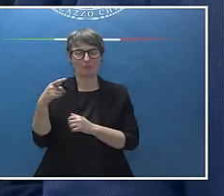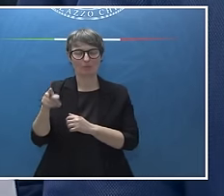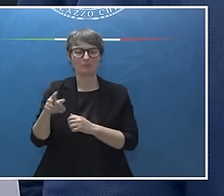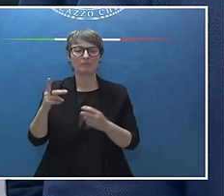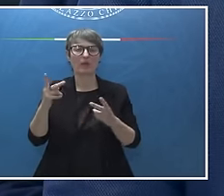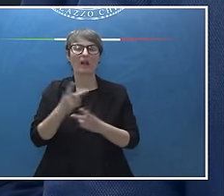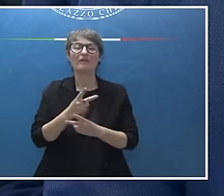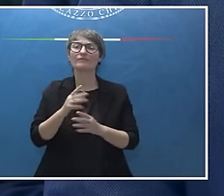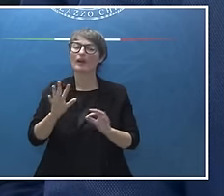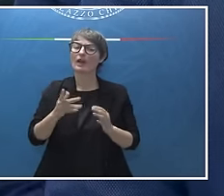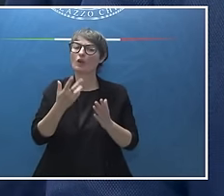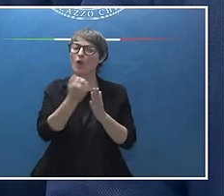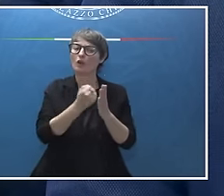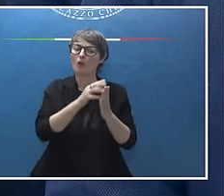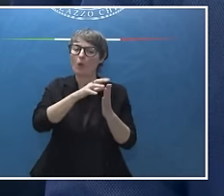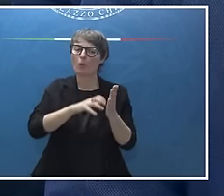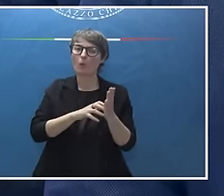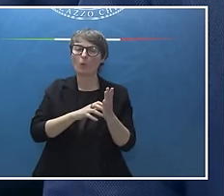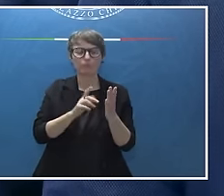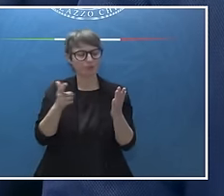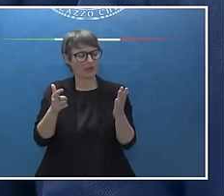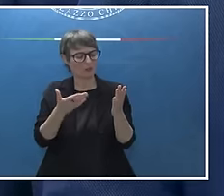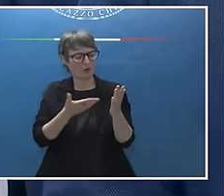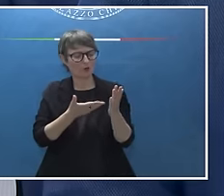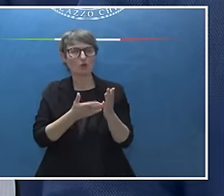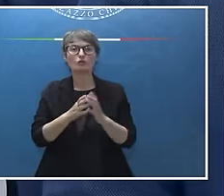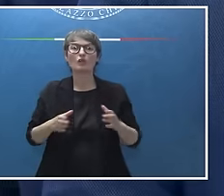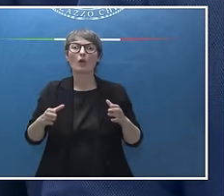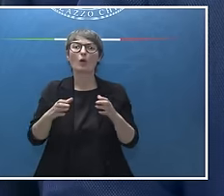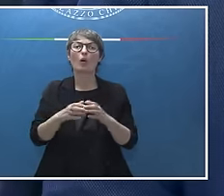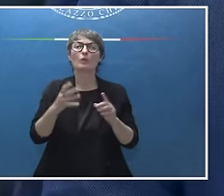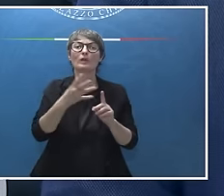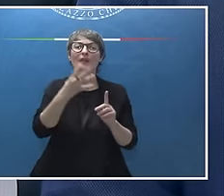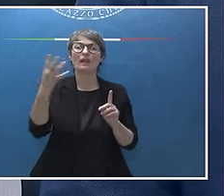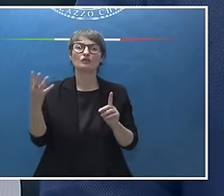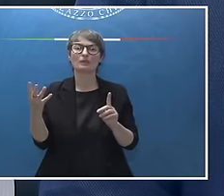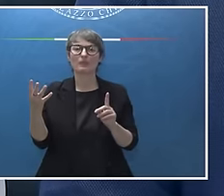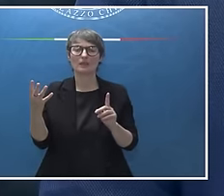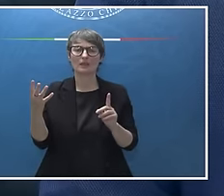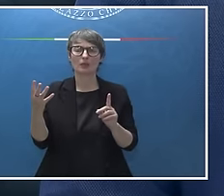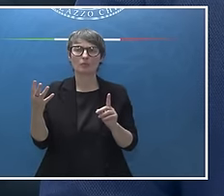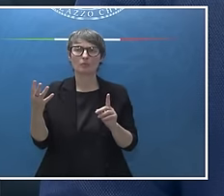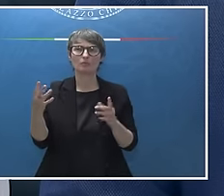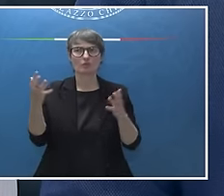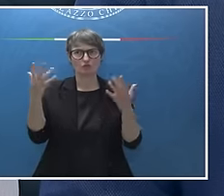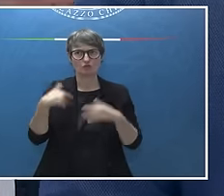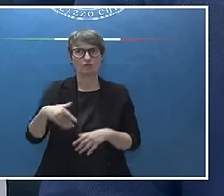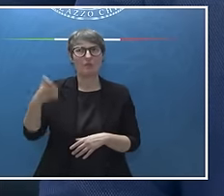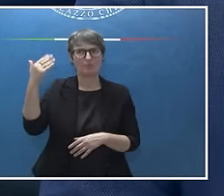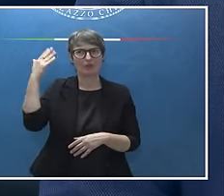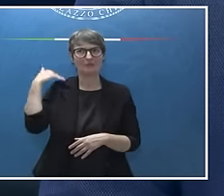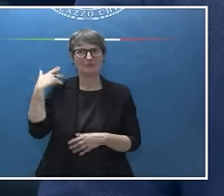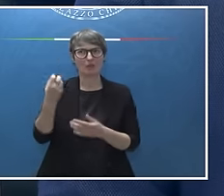LGBTQ. Una questione che era già venuta fuori in passato. Ora, l'impegno,